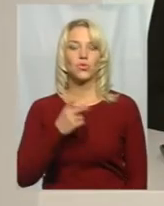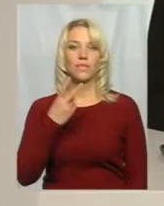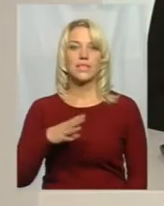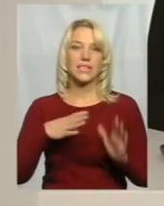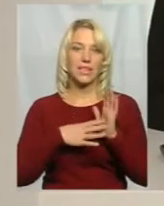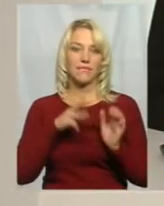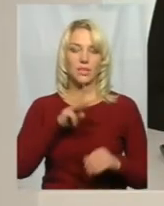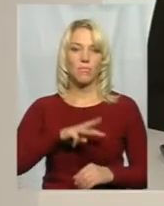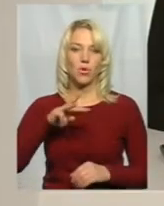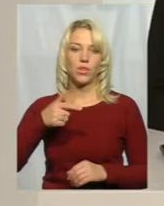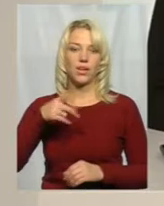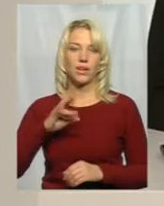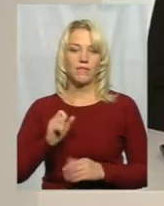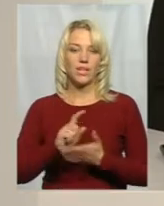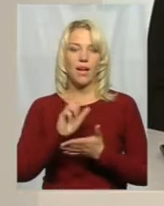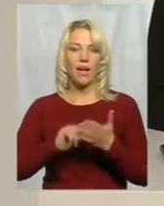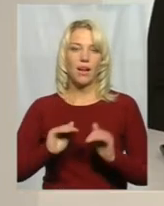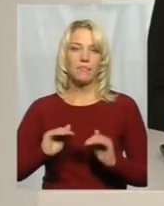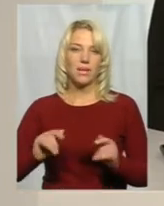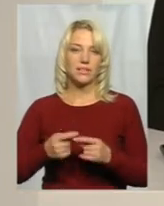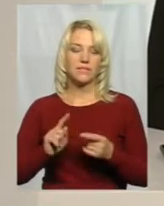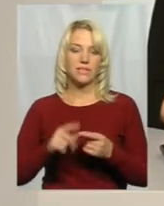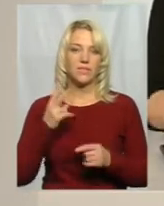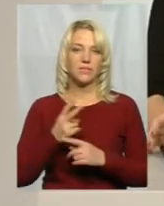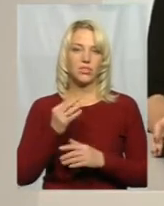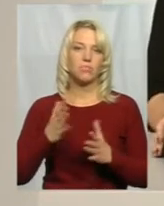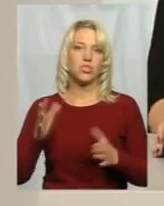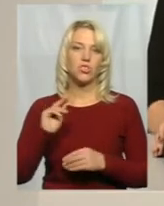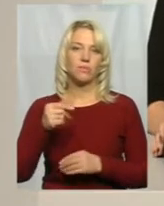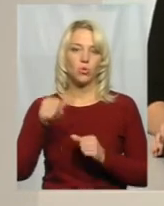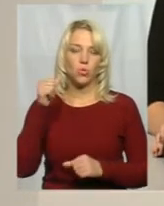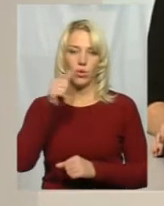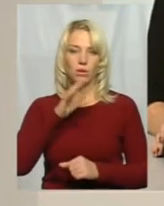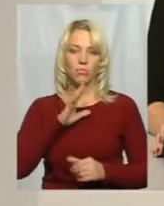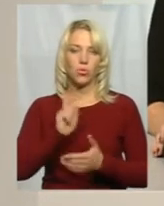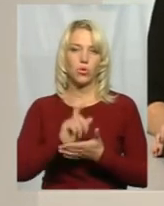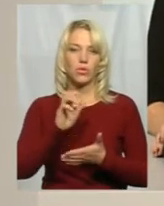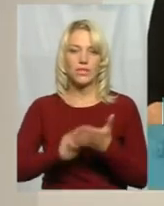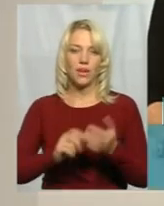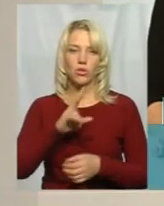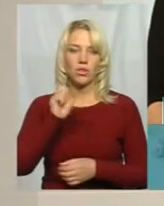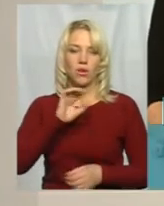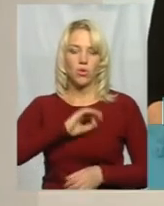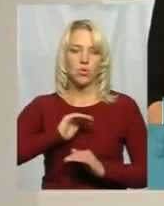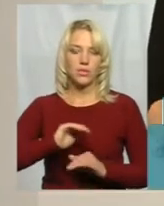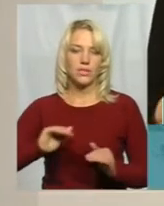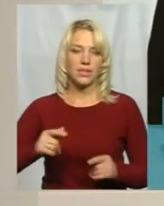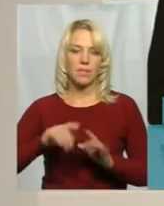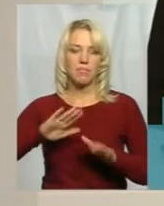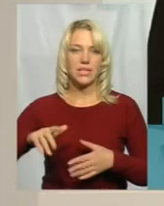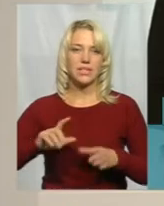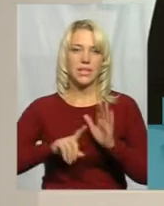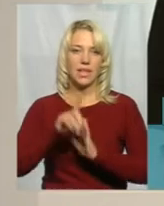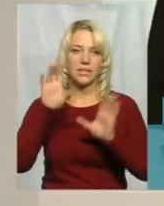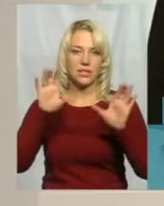129 мільйонів гривень аліментів, а це майже удвічі більше ніж торік, було стягнуто на користь дітей в області після набуття чинності